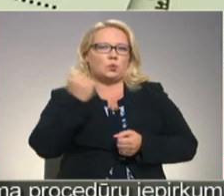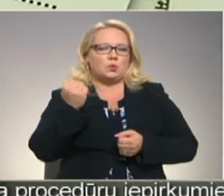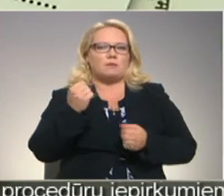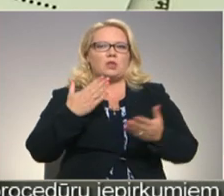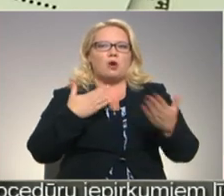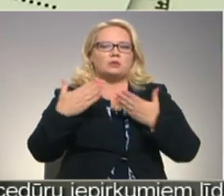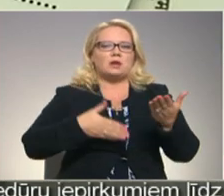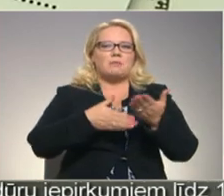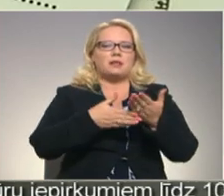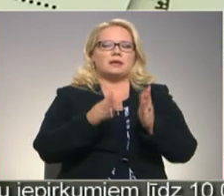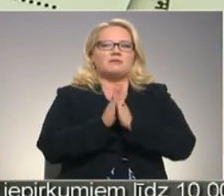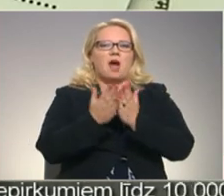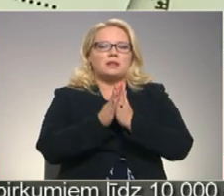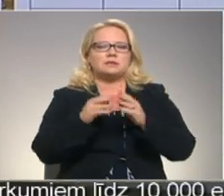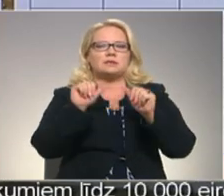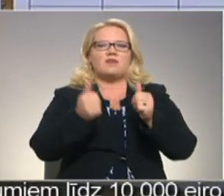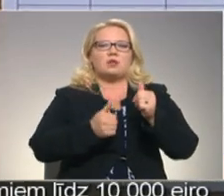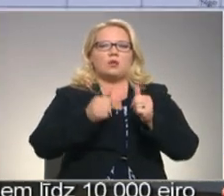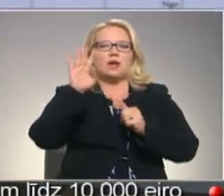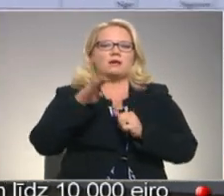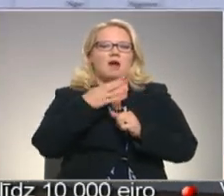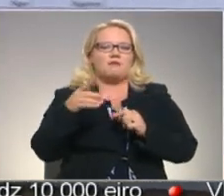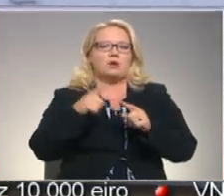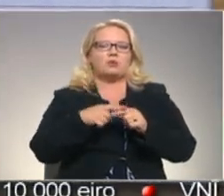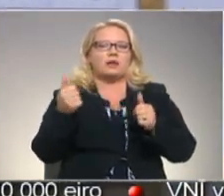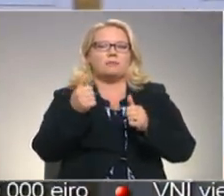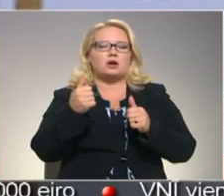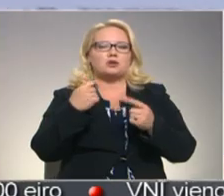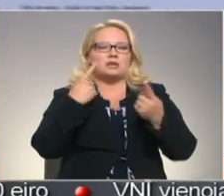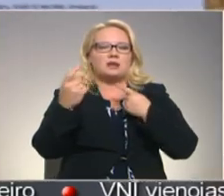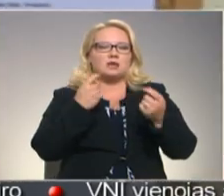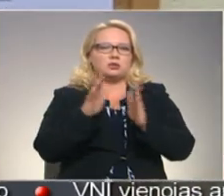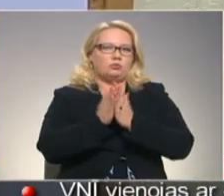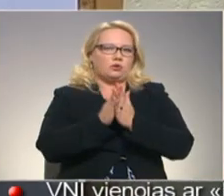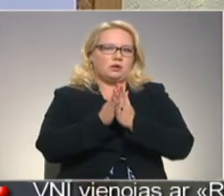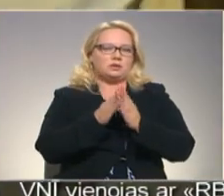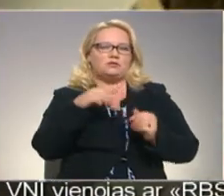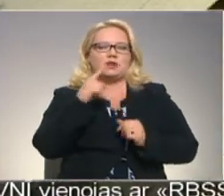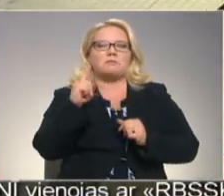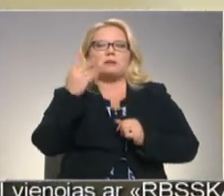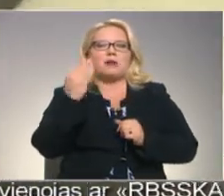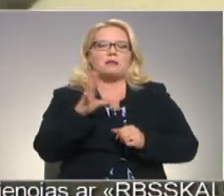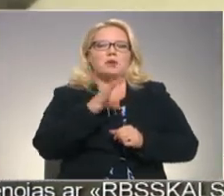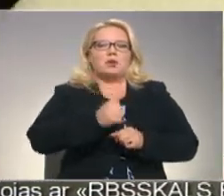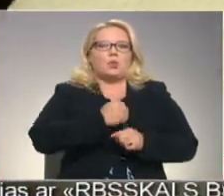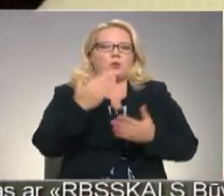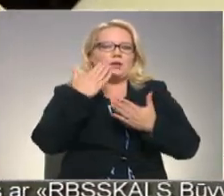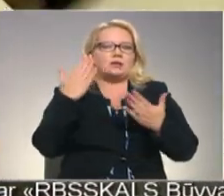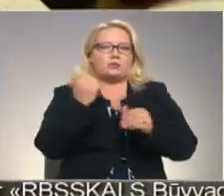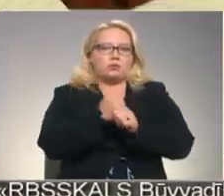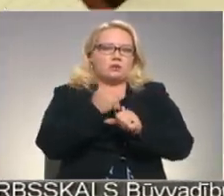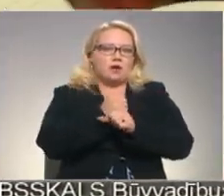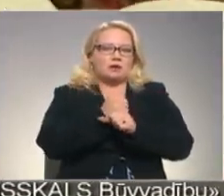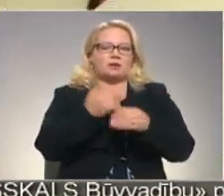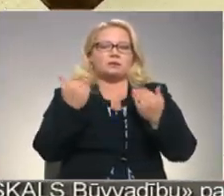komunicēt palīdz vārdnīcas, izveidotie grafiki un īpaša saziņas būrtnīca. Pirmā diena bija ļoti grūti. Praktiski mēs nezinājām, ko darīt. Tagad